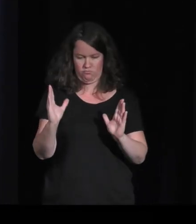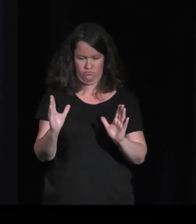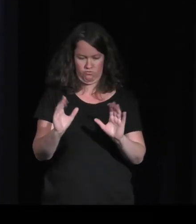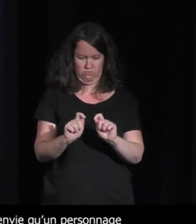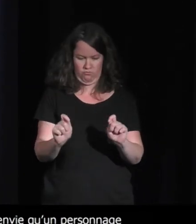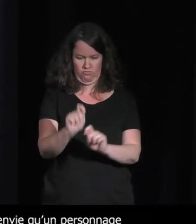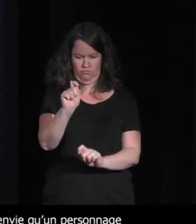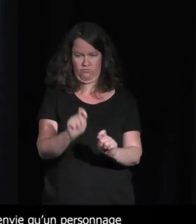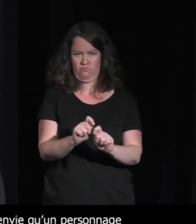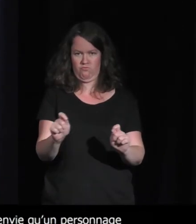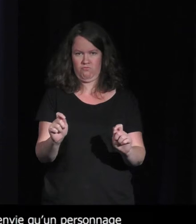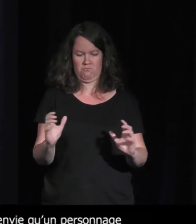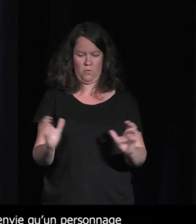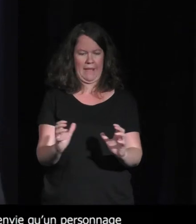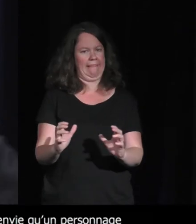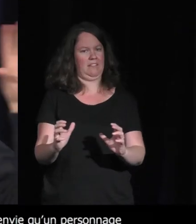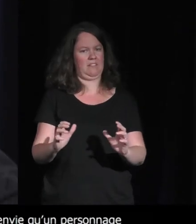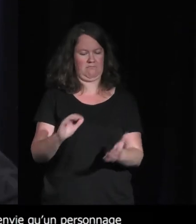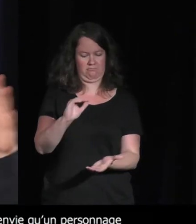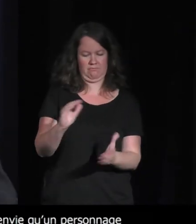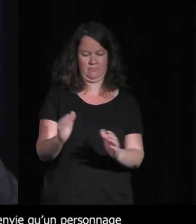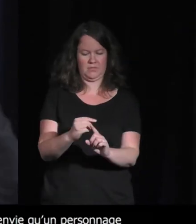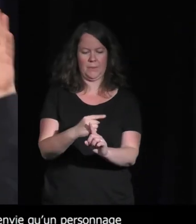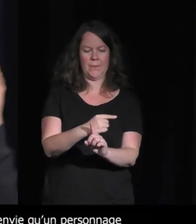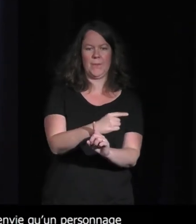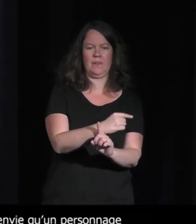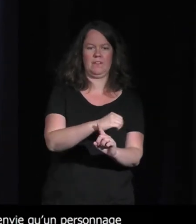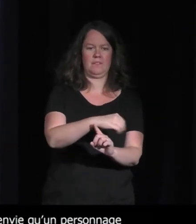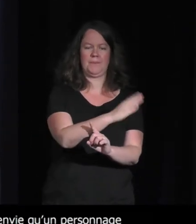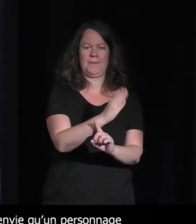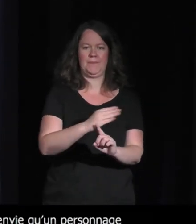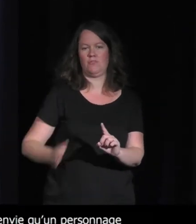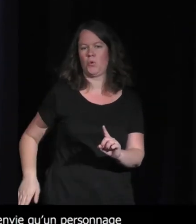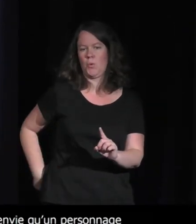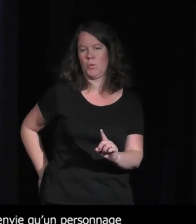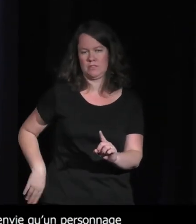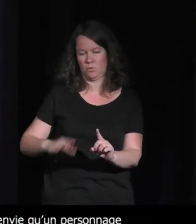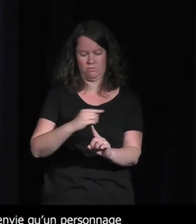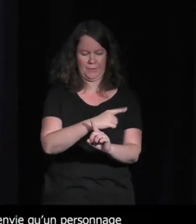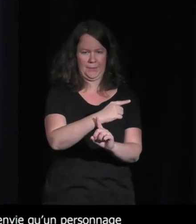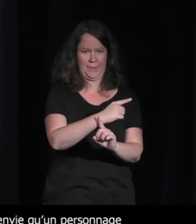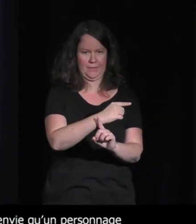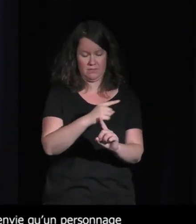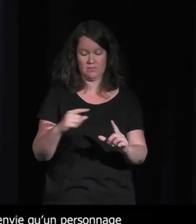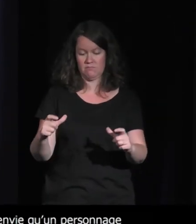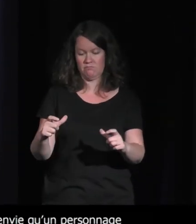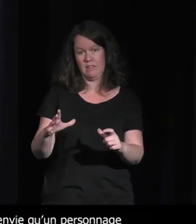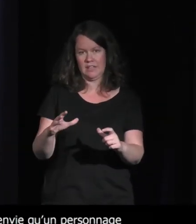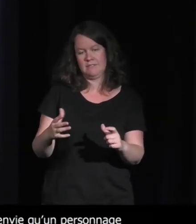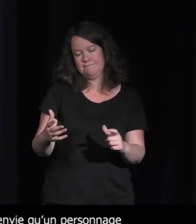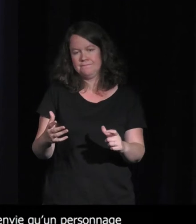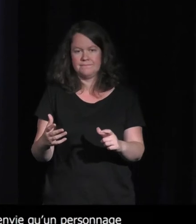comment dire finalement compact il y juste sa queue qui permet mais ça n'aide pas à créer des contrôleurs